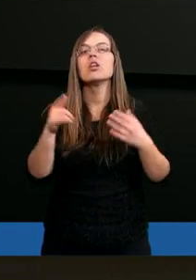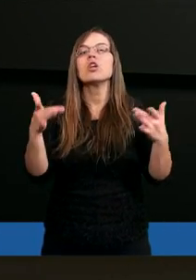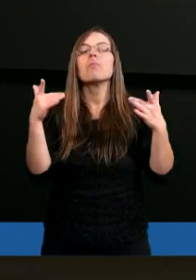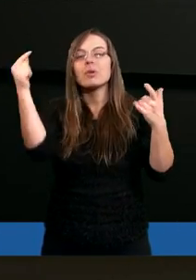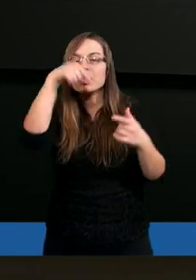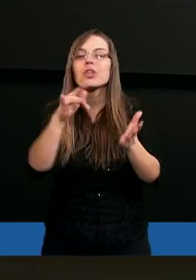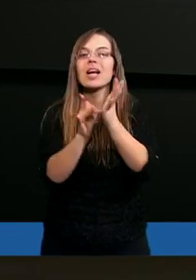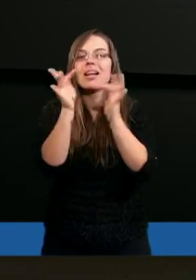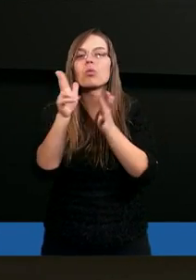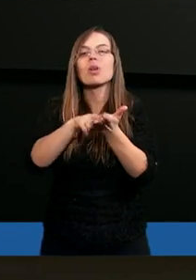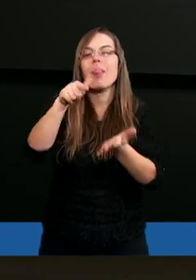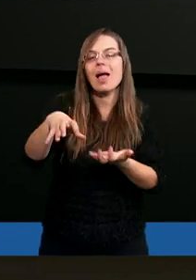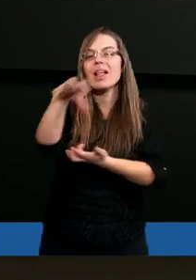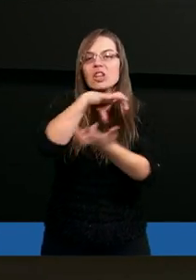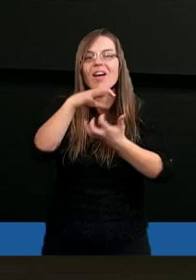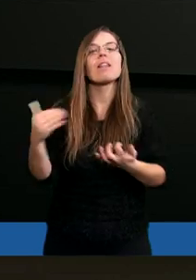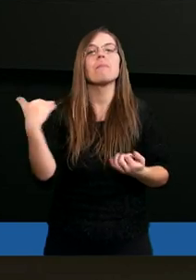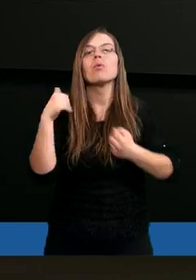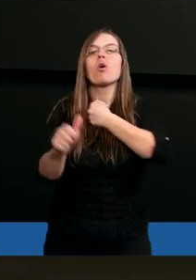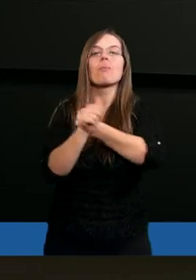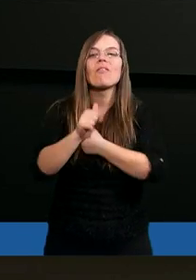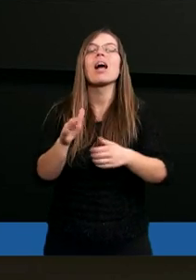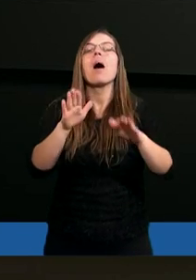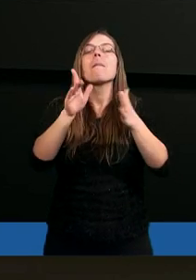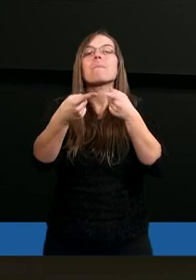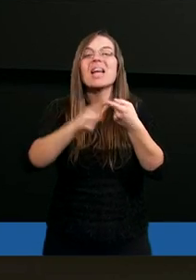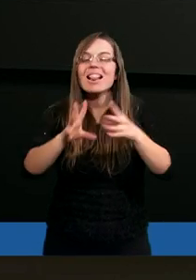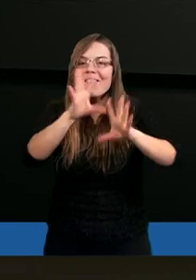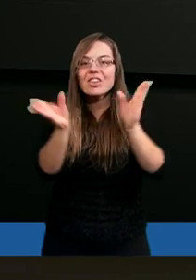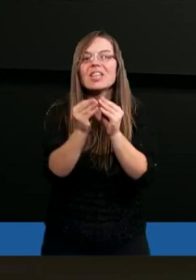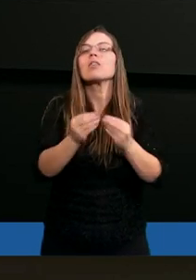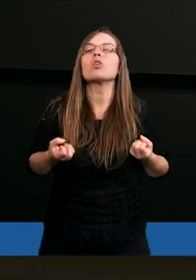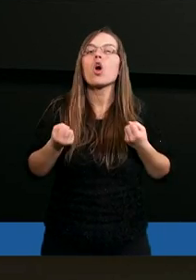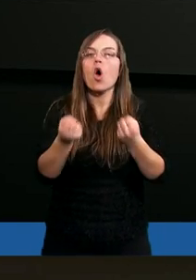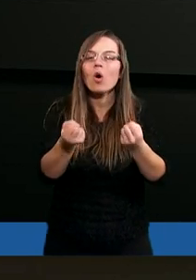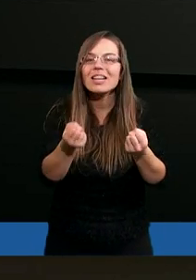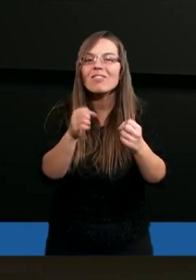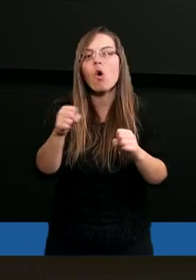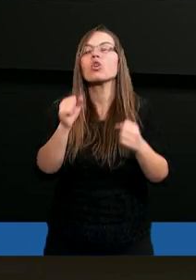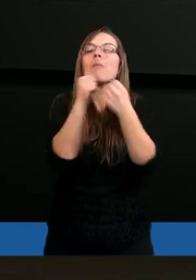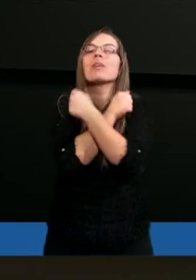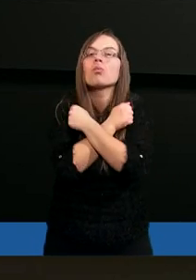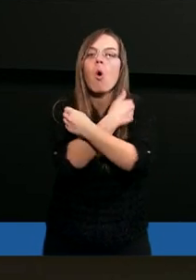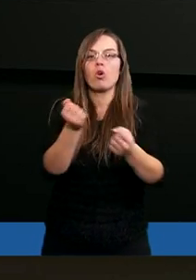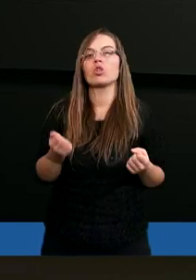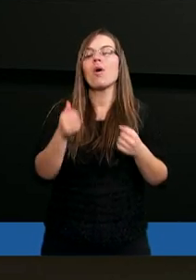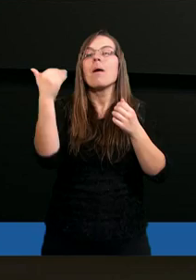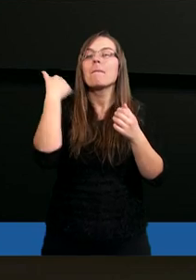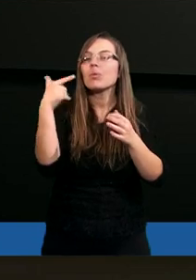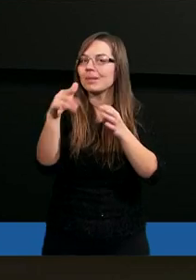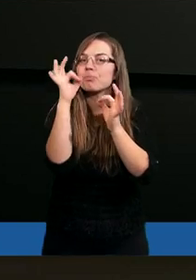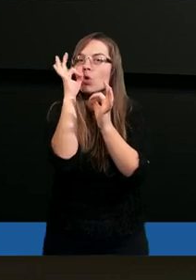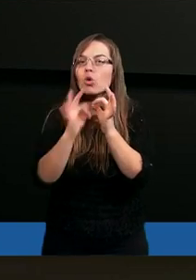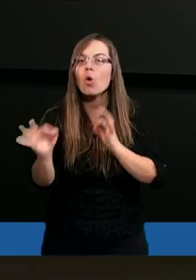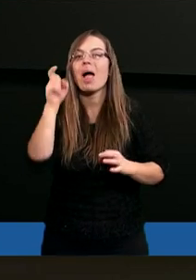Przyjście Jezusa na ten świat było powodowane przede wszystkim Jego miłością. Przyszedł, żył życiem